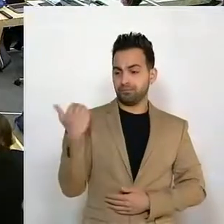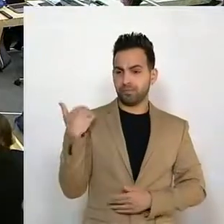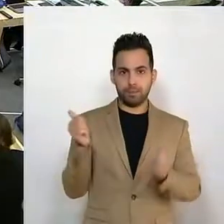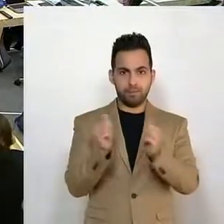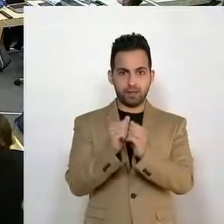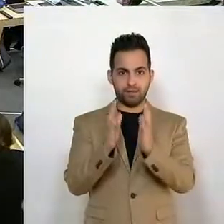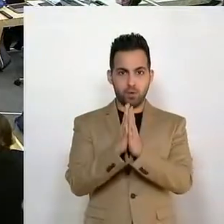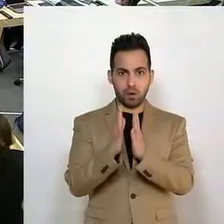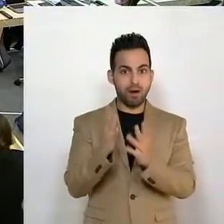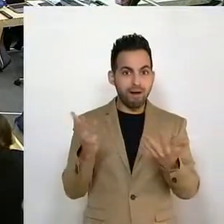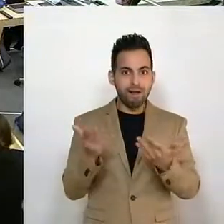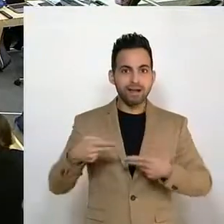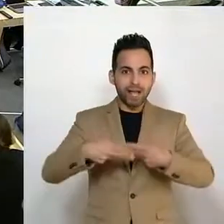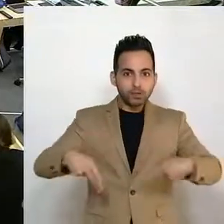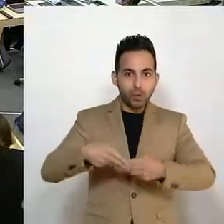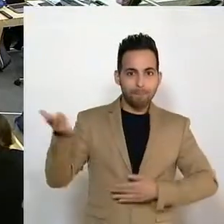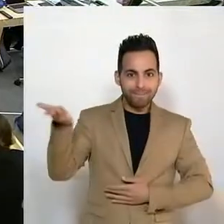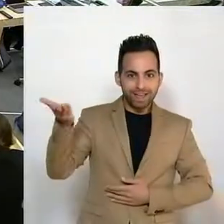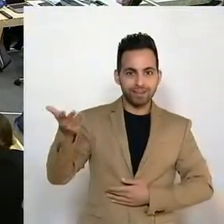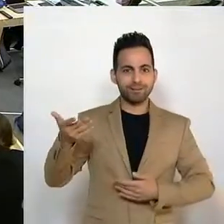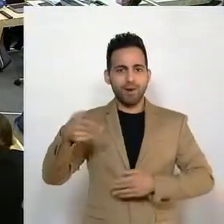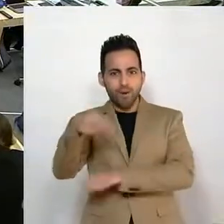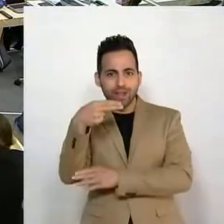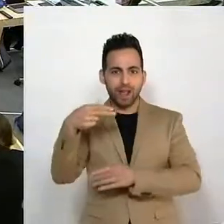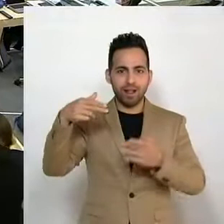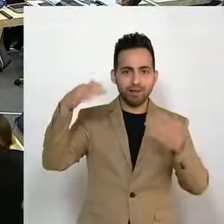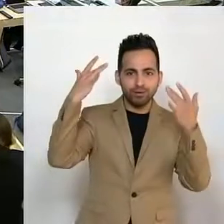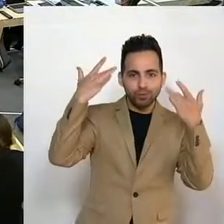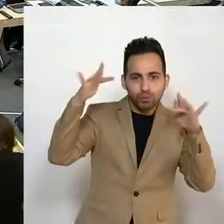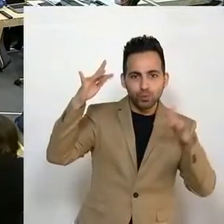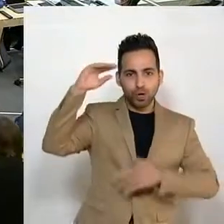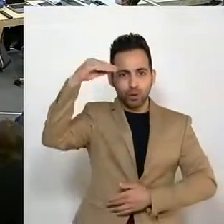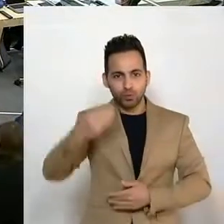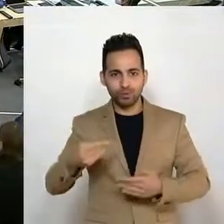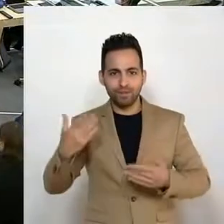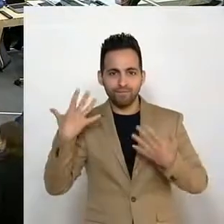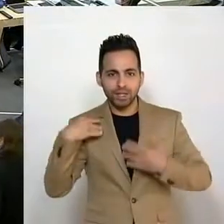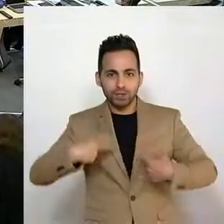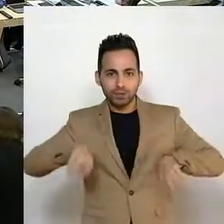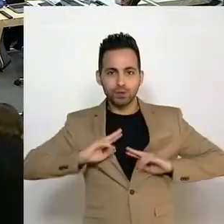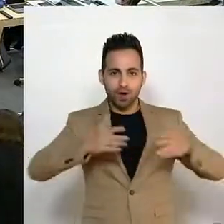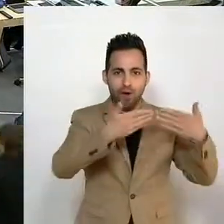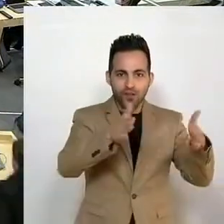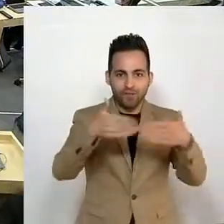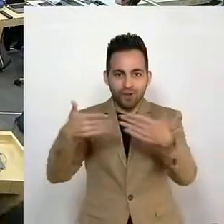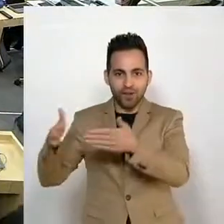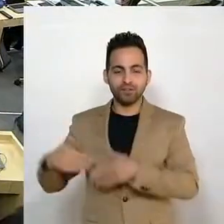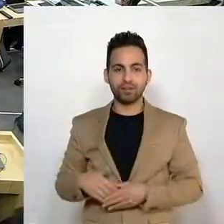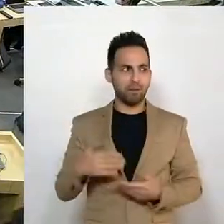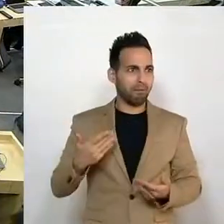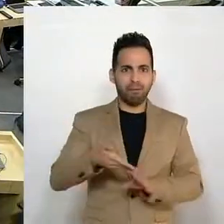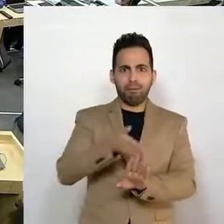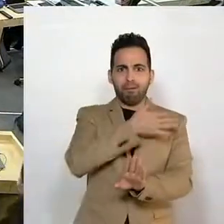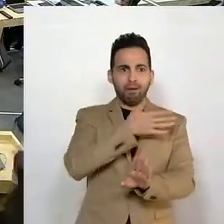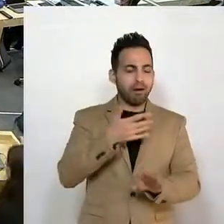hat die Gastronomie, die Hotels, die Kunst und Kultur wieder geöffnet. Und ich glaube, das konnte man gar nicht